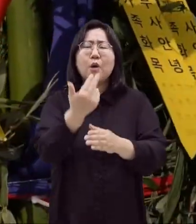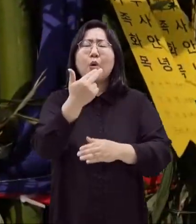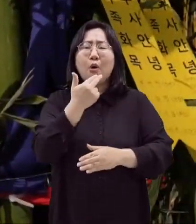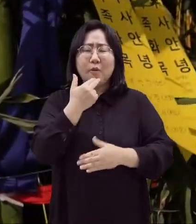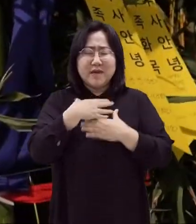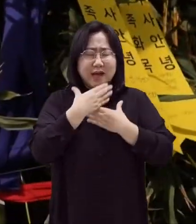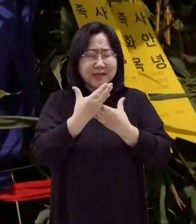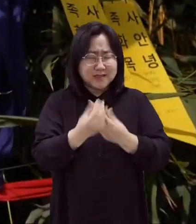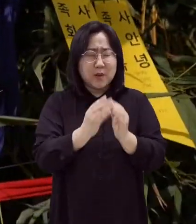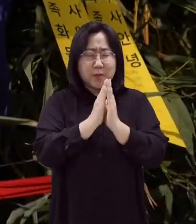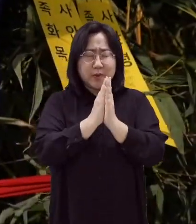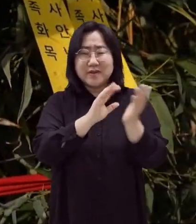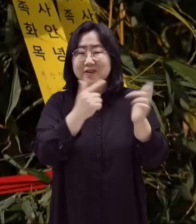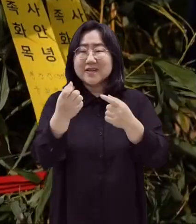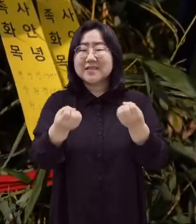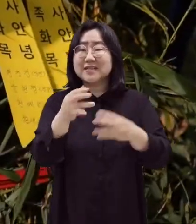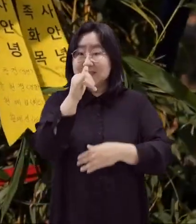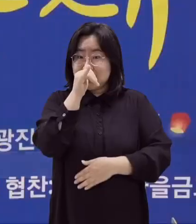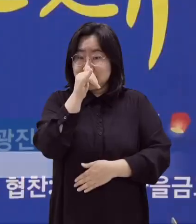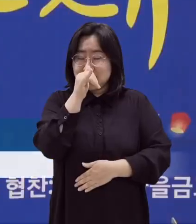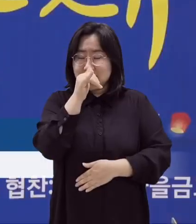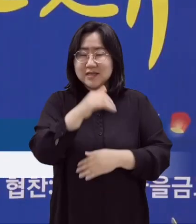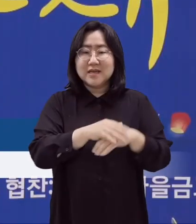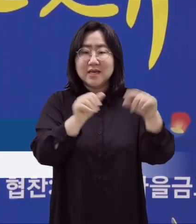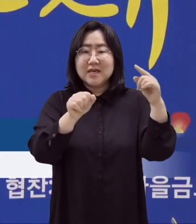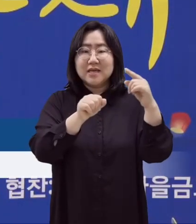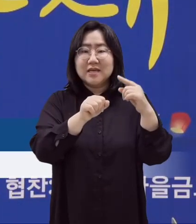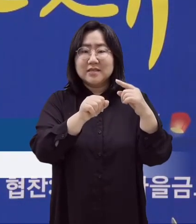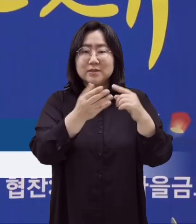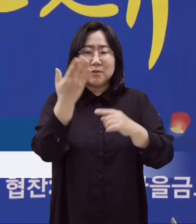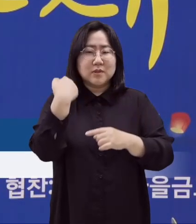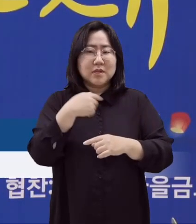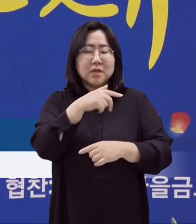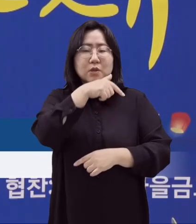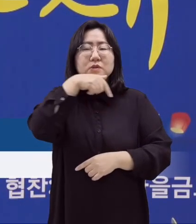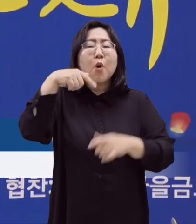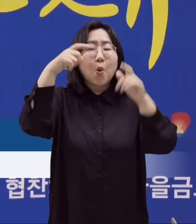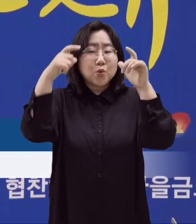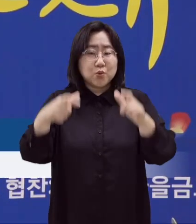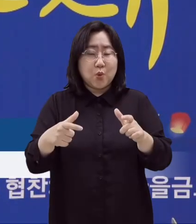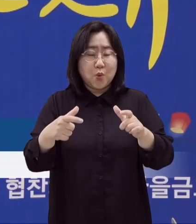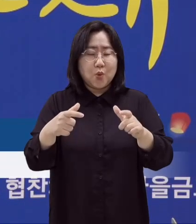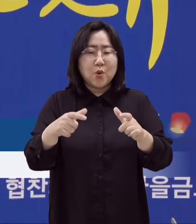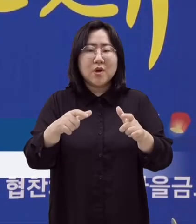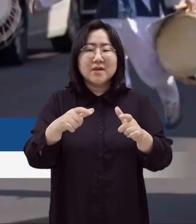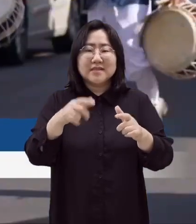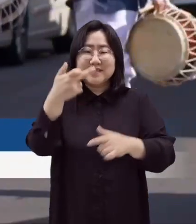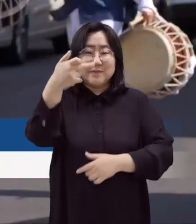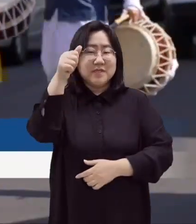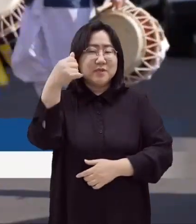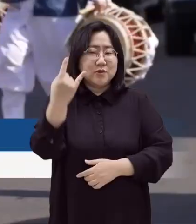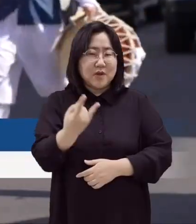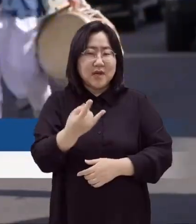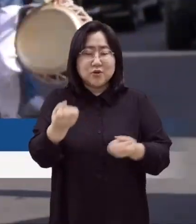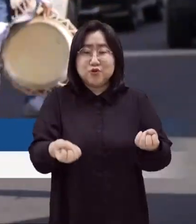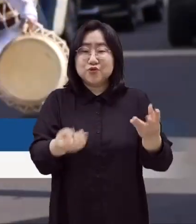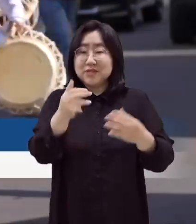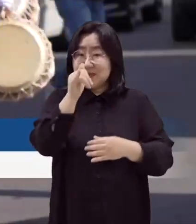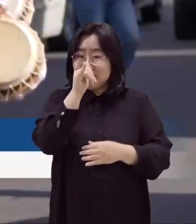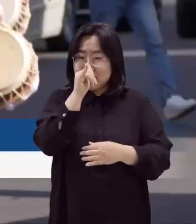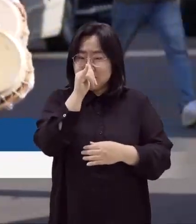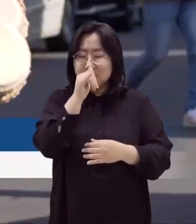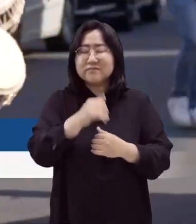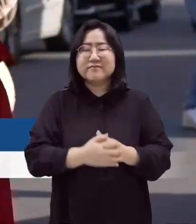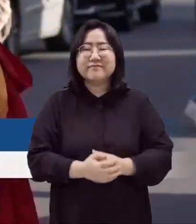열리는데요. 지난 5일 서귀포시 서홍동 소공원에서 제17회 서홍동 정월대보름 축제가 열려